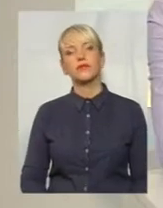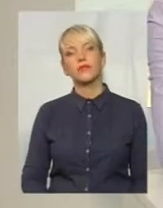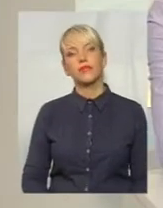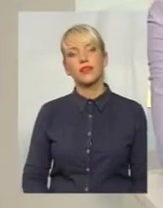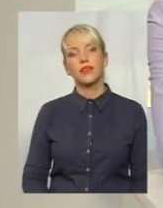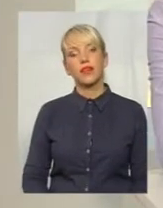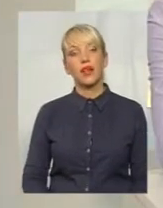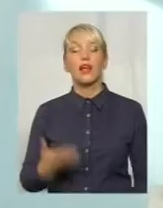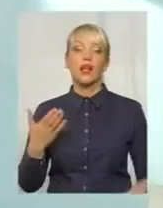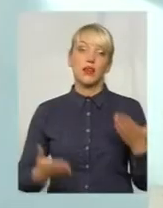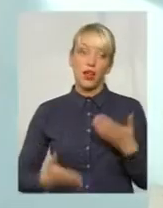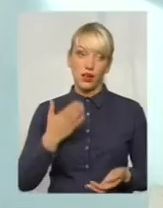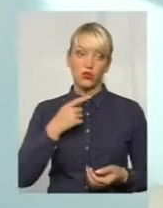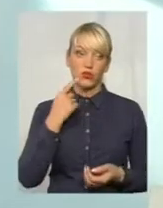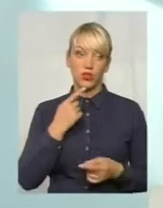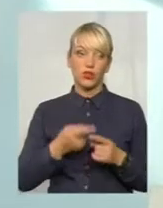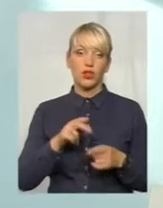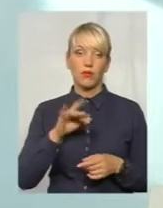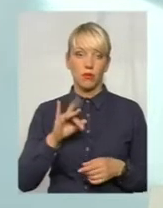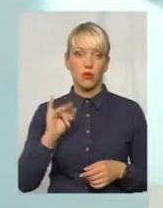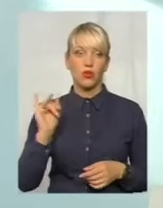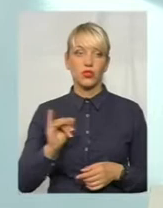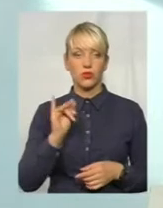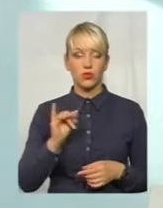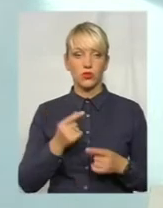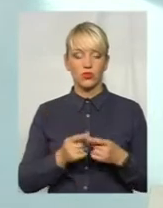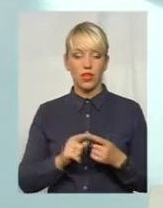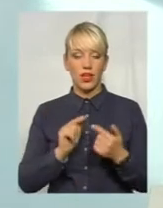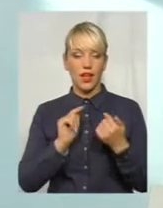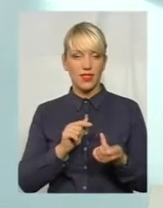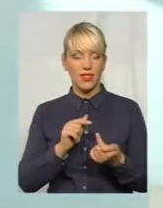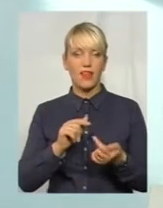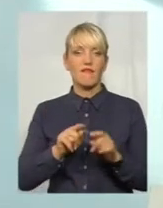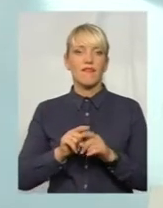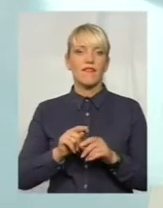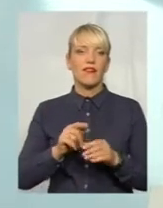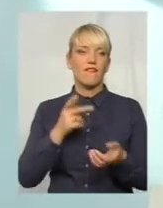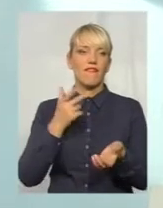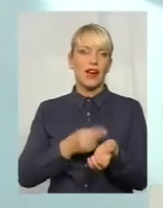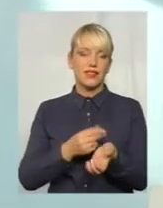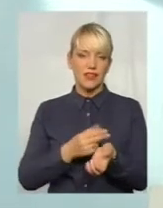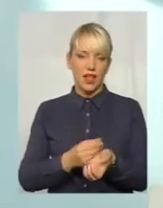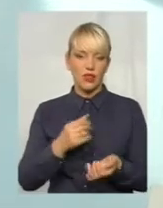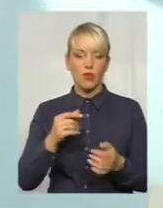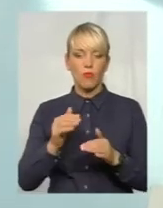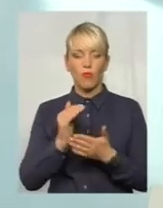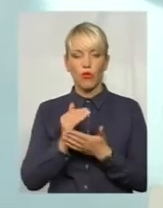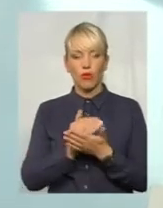Якщо говорити про історію цієї антивакцинальної пропаганди, то почалась вона ще в 80-ті роки.